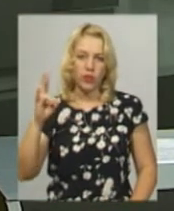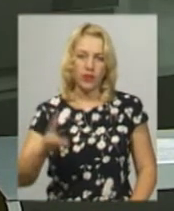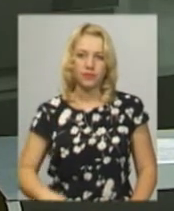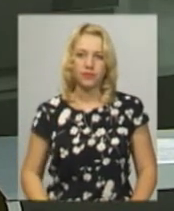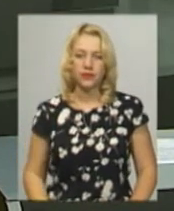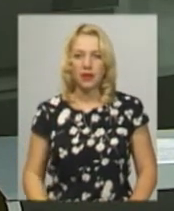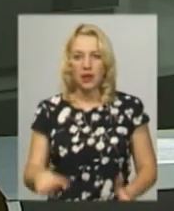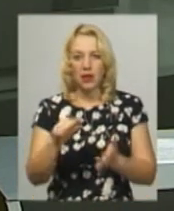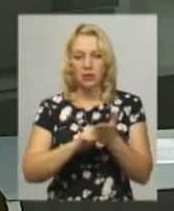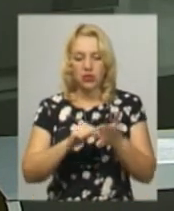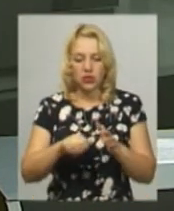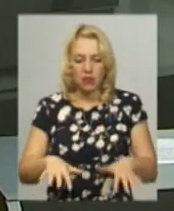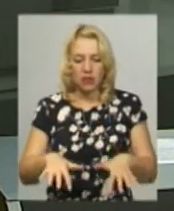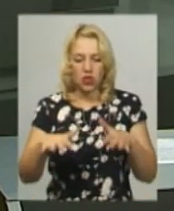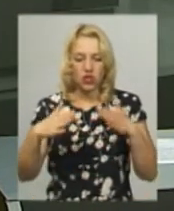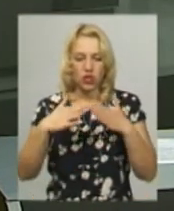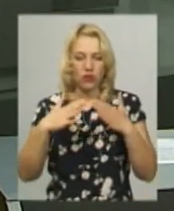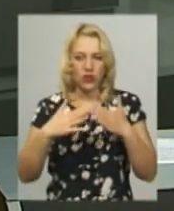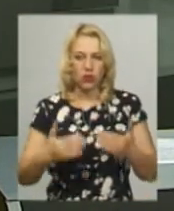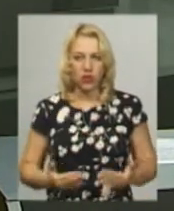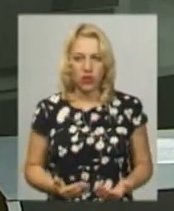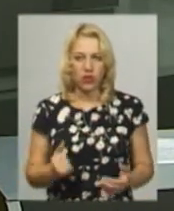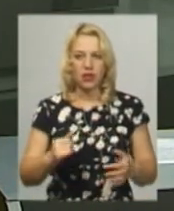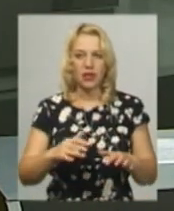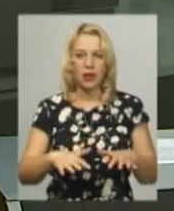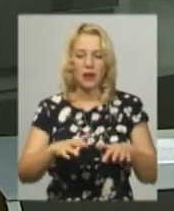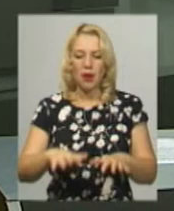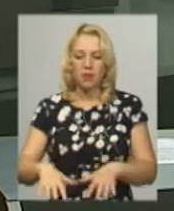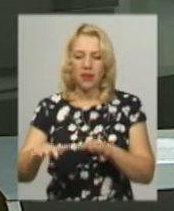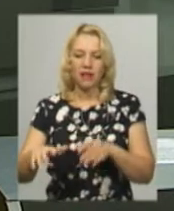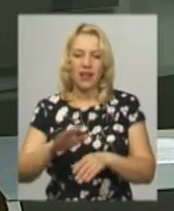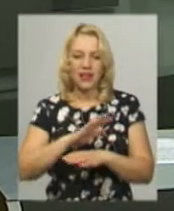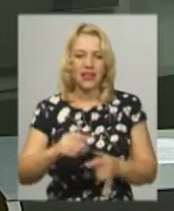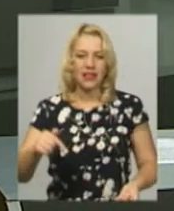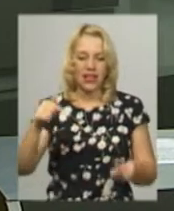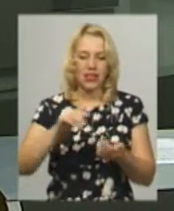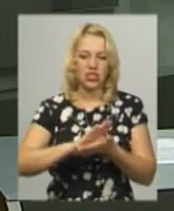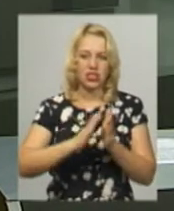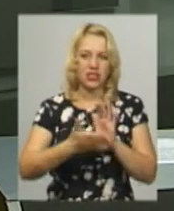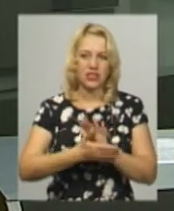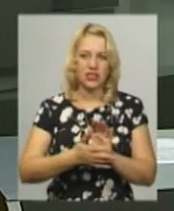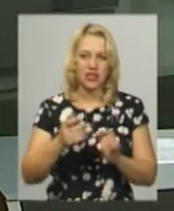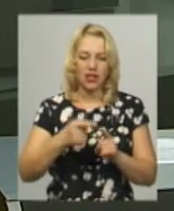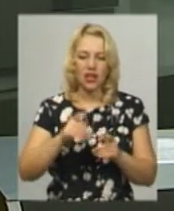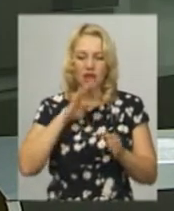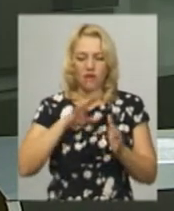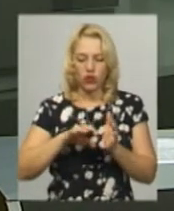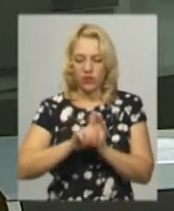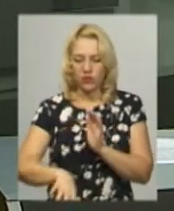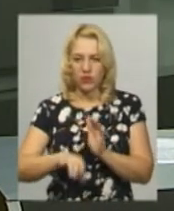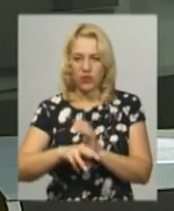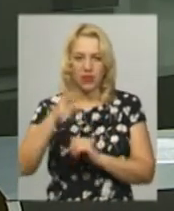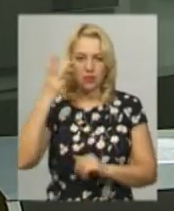Причина підтоплення житлових будинків та підвалів – неналежний стан дренажних систем та водовідвідних каналів у населених пунктах